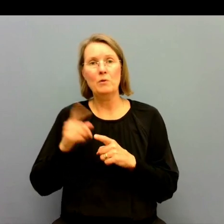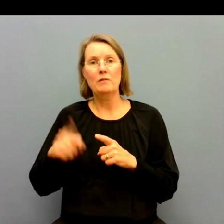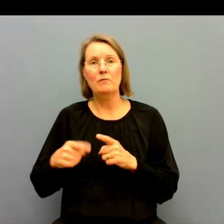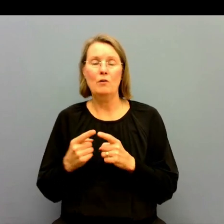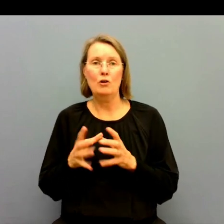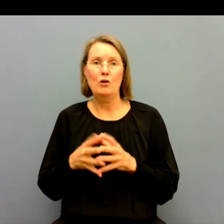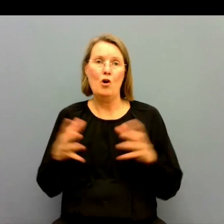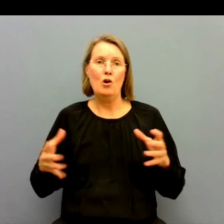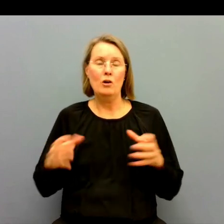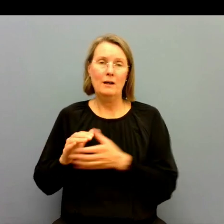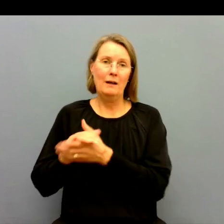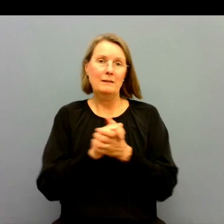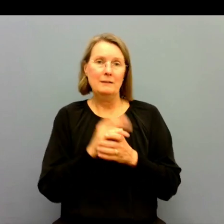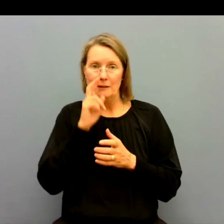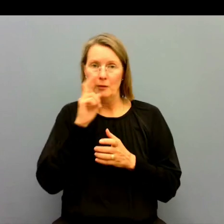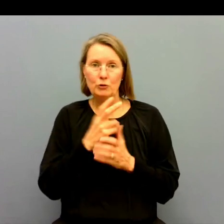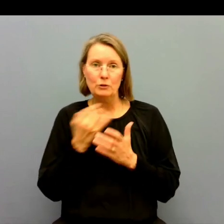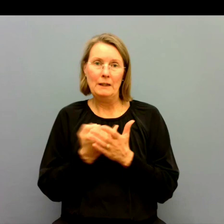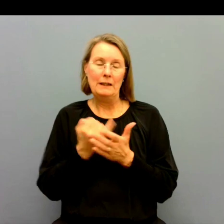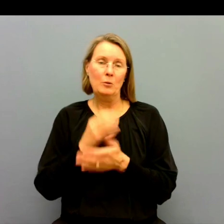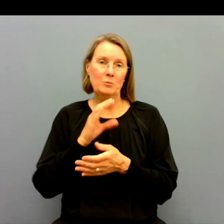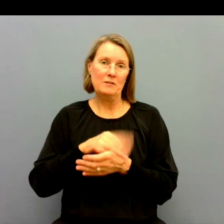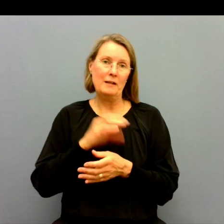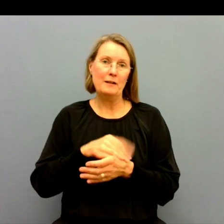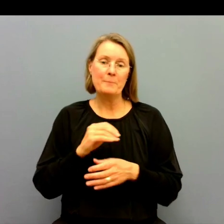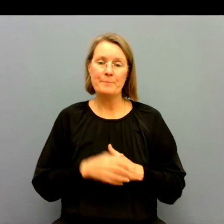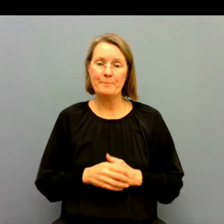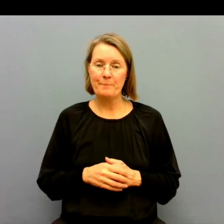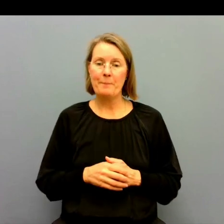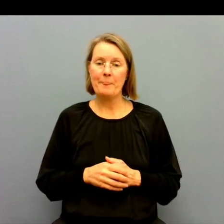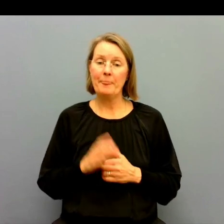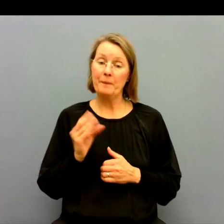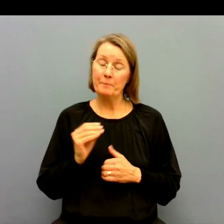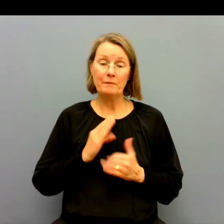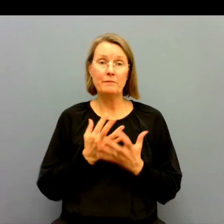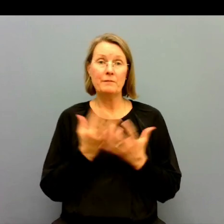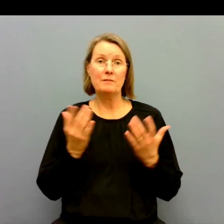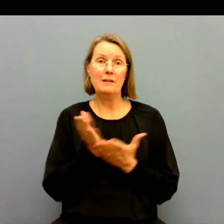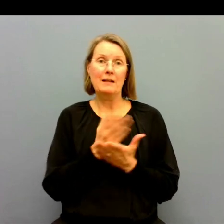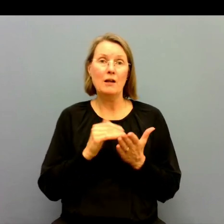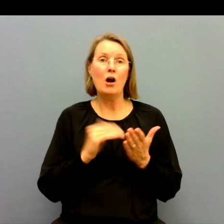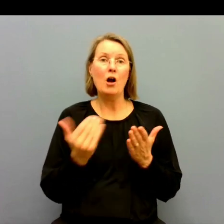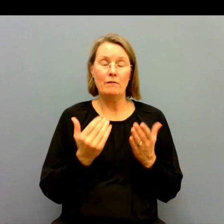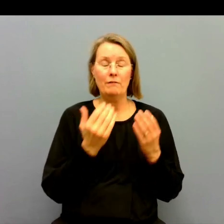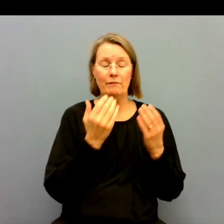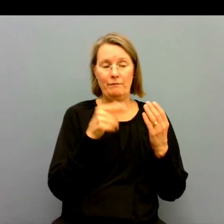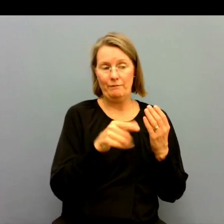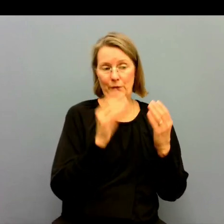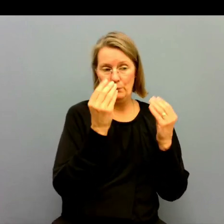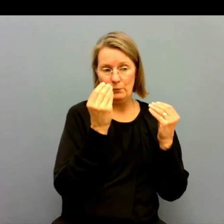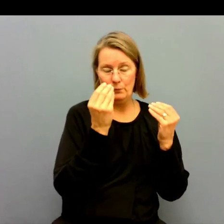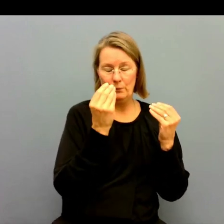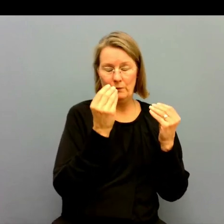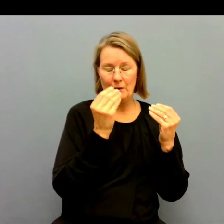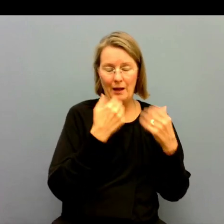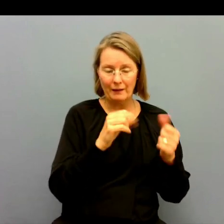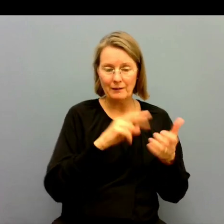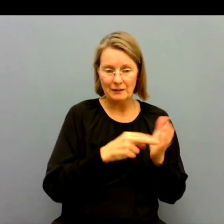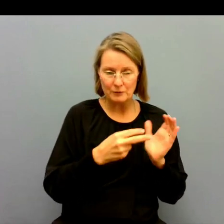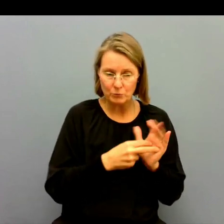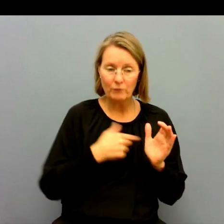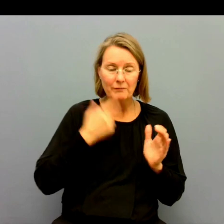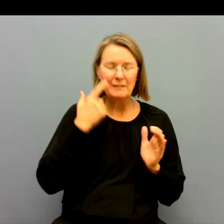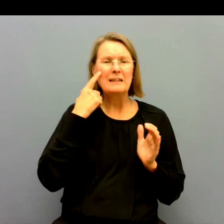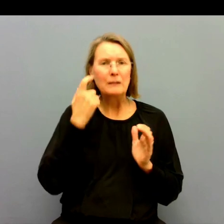ökad samsyn i landet. Så att det finns många delar ur handlingsplanen som vi tror